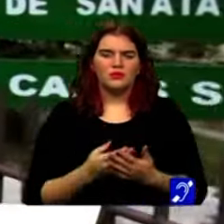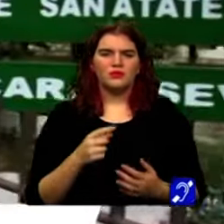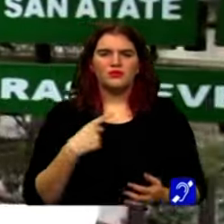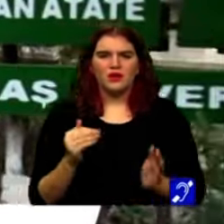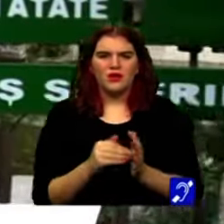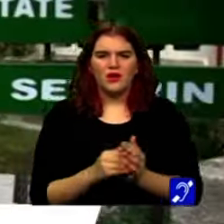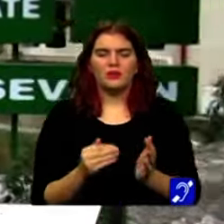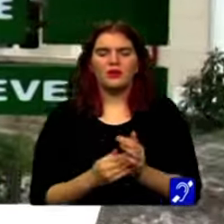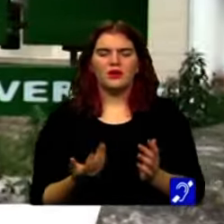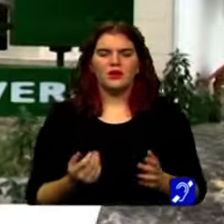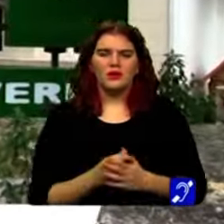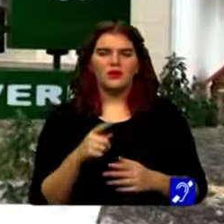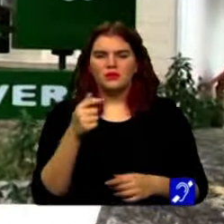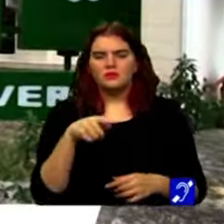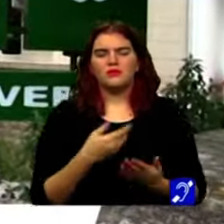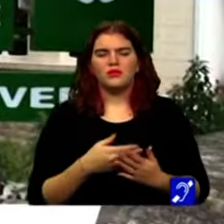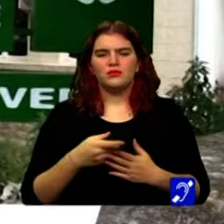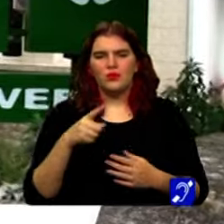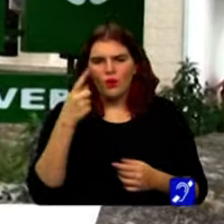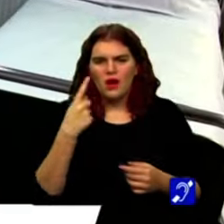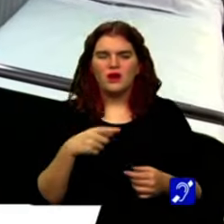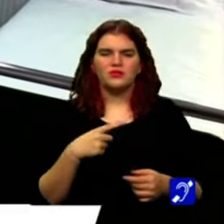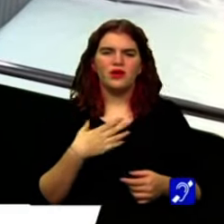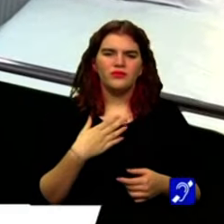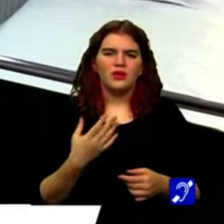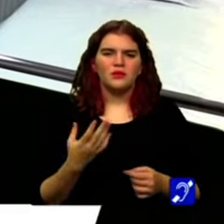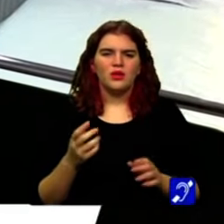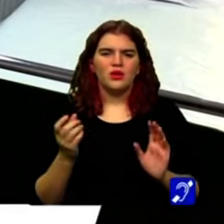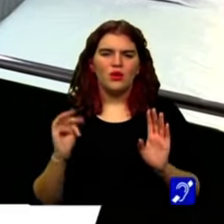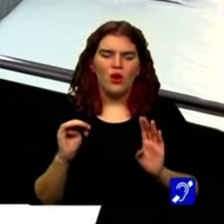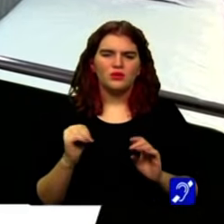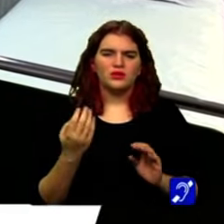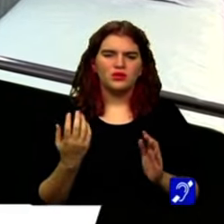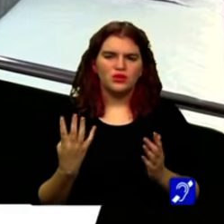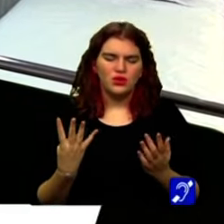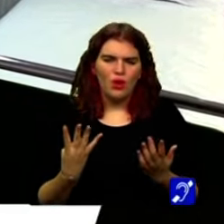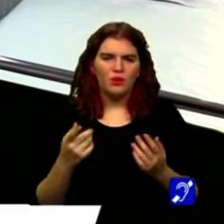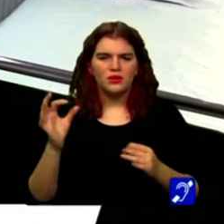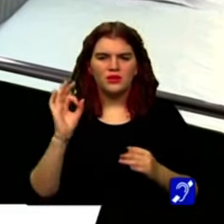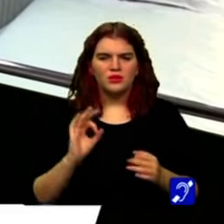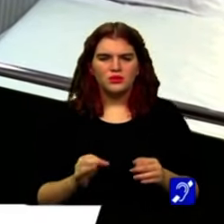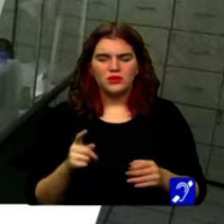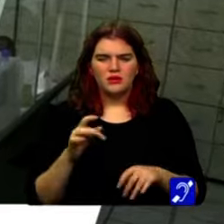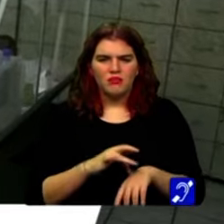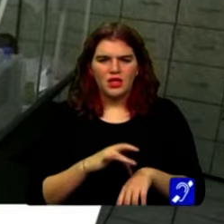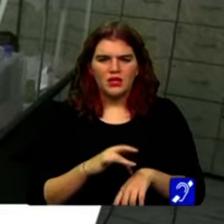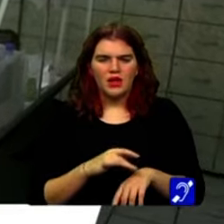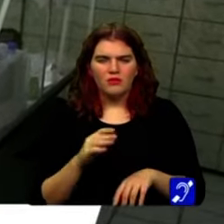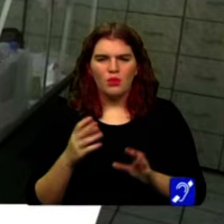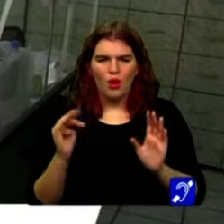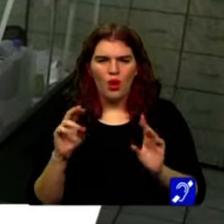În mediul urban avem un necesar de 99 de medici și avem 89.